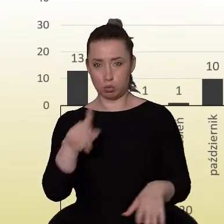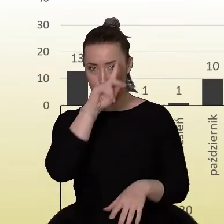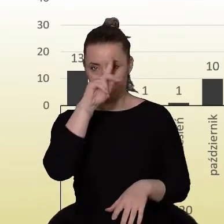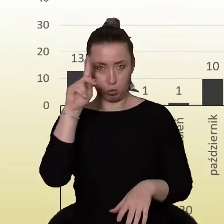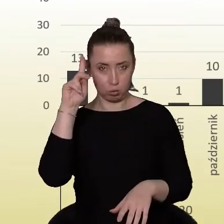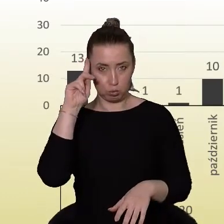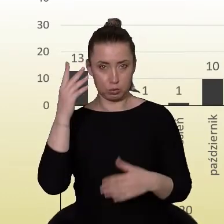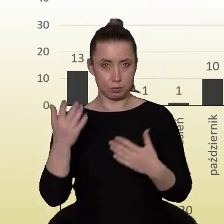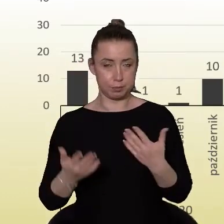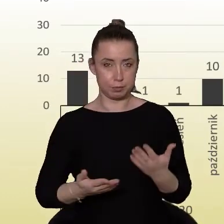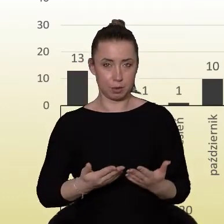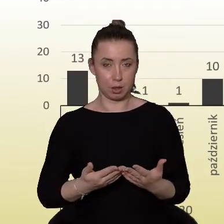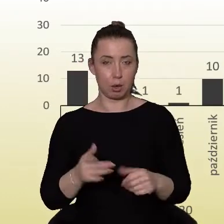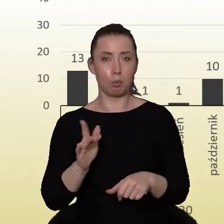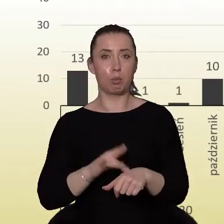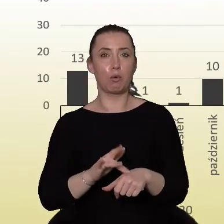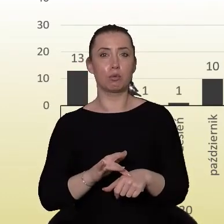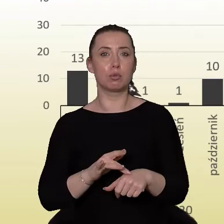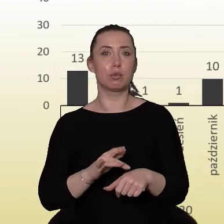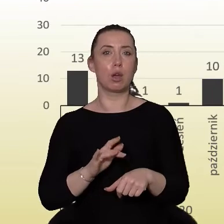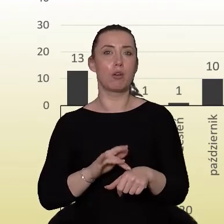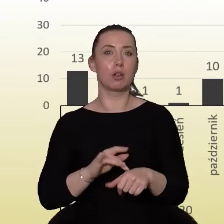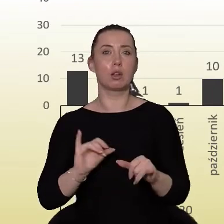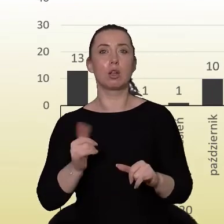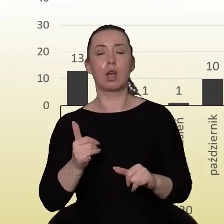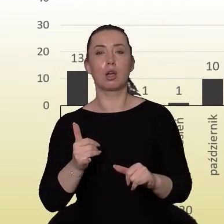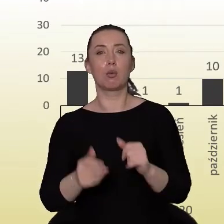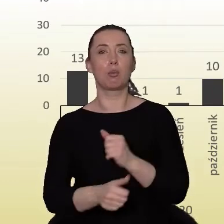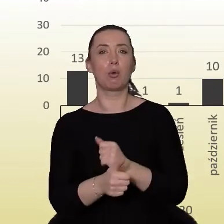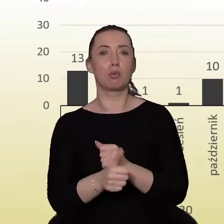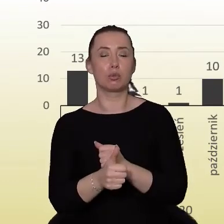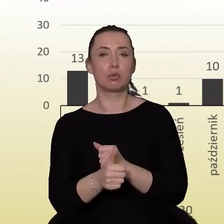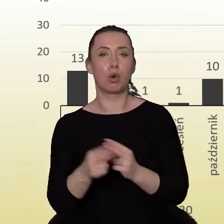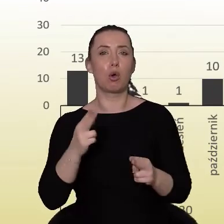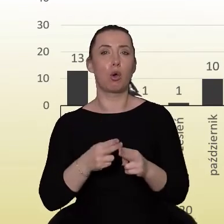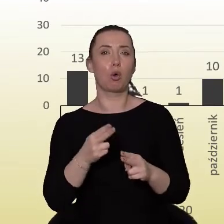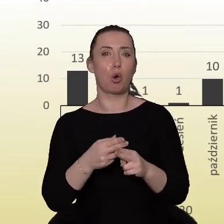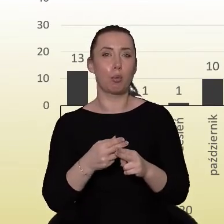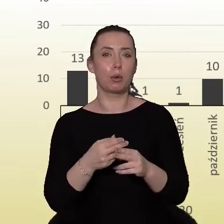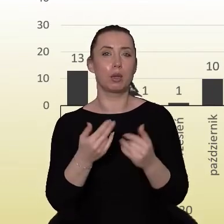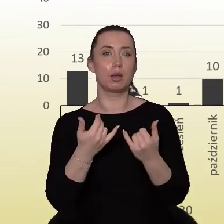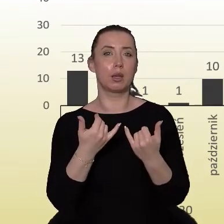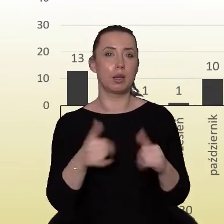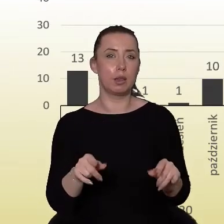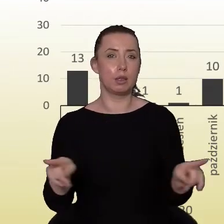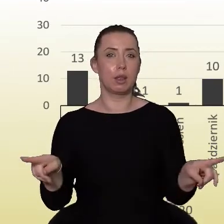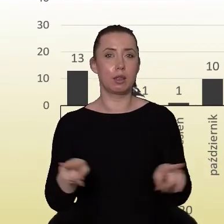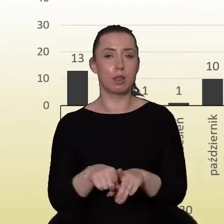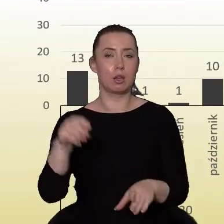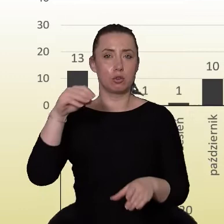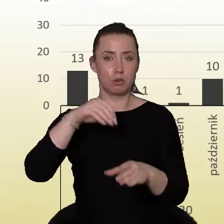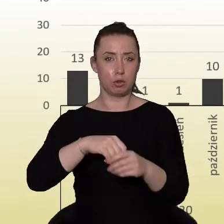SARS-CoV-2. Przyczyny były oczywiście różne, a więc choroby współistniejące, jak i bezpośrednio sam COVID